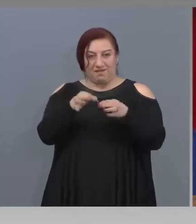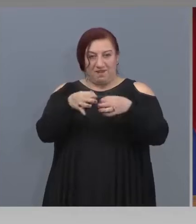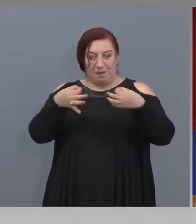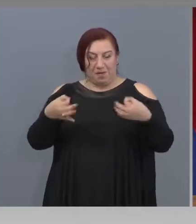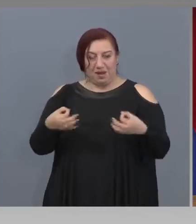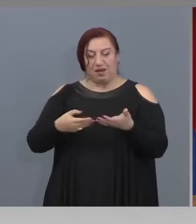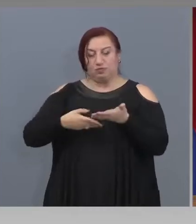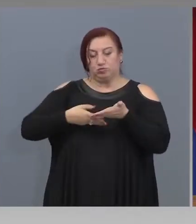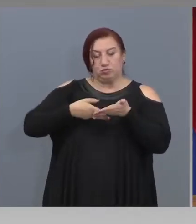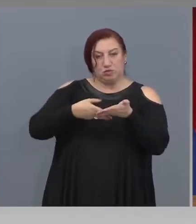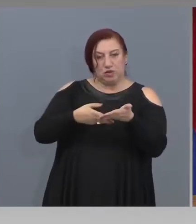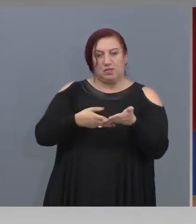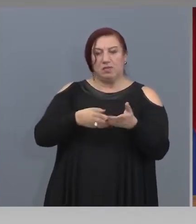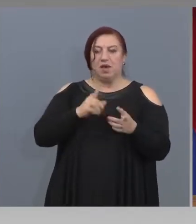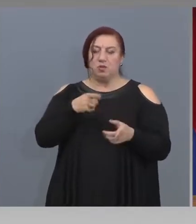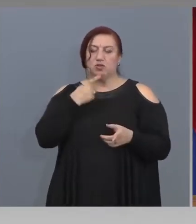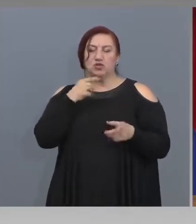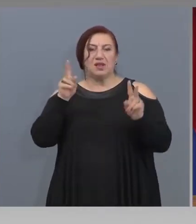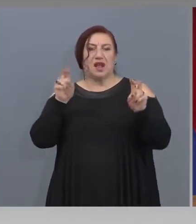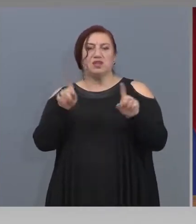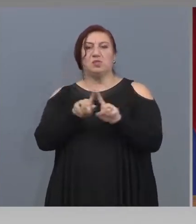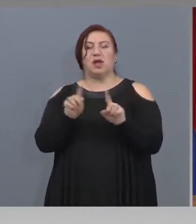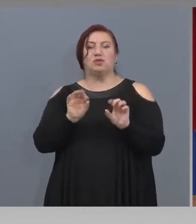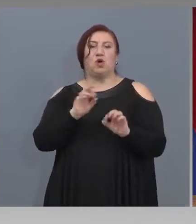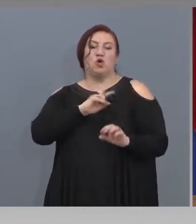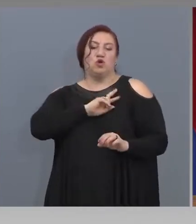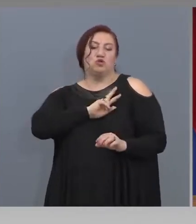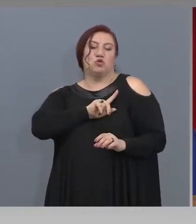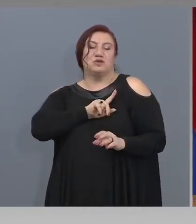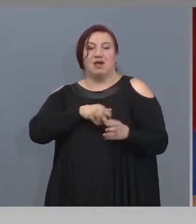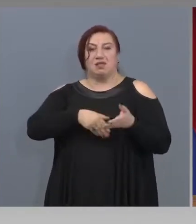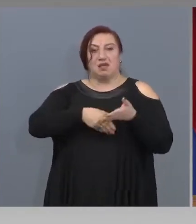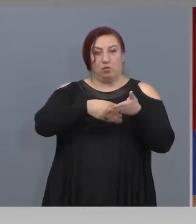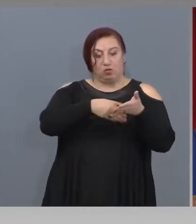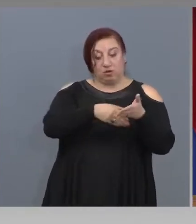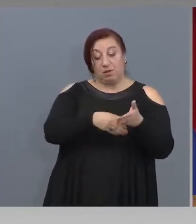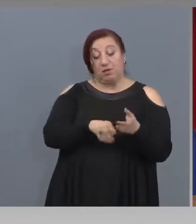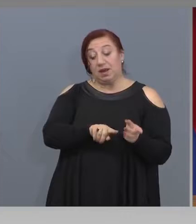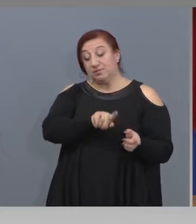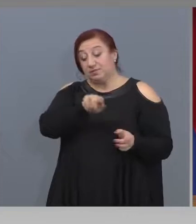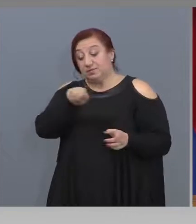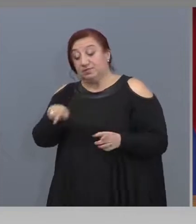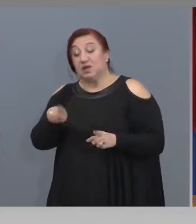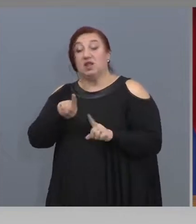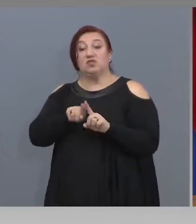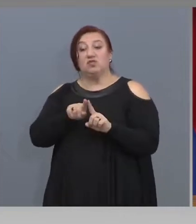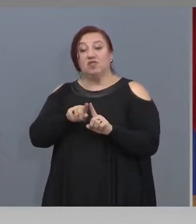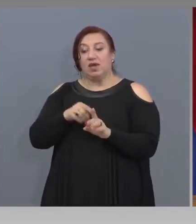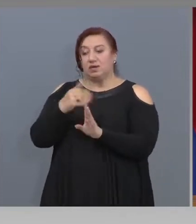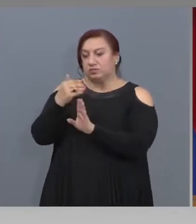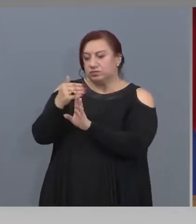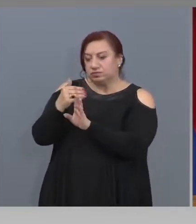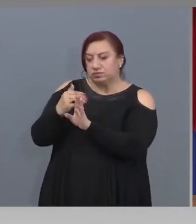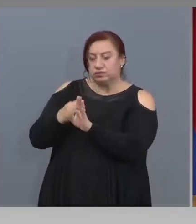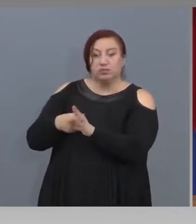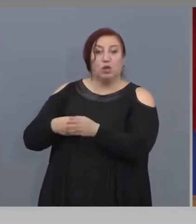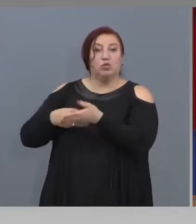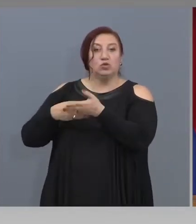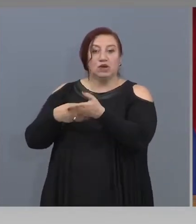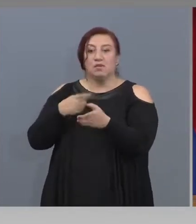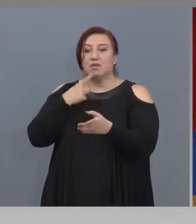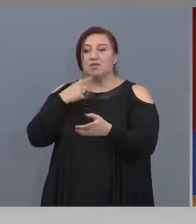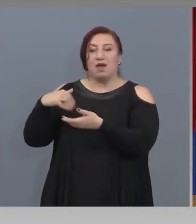така можем да наричем, социална подкрепа и социален фонд, тук вече е една структурна подкрепа, най-вече на